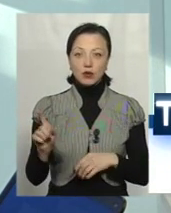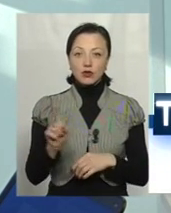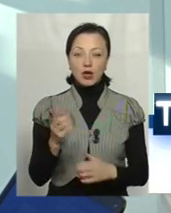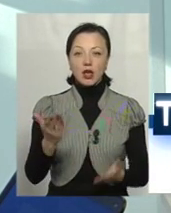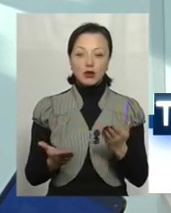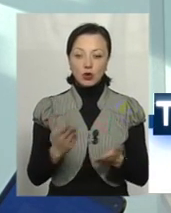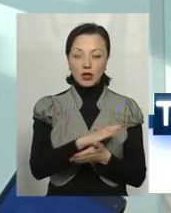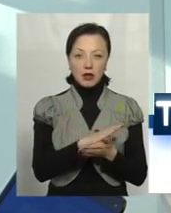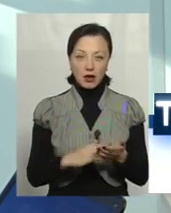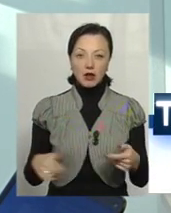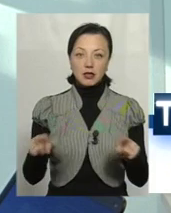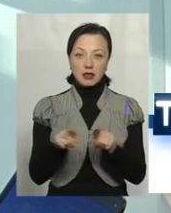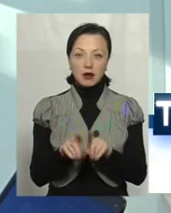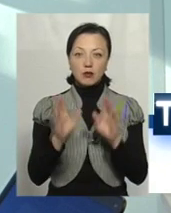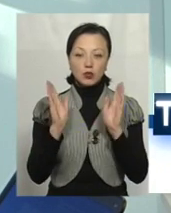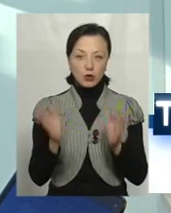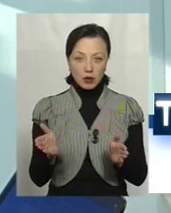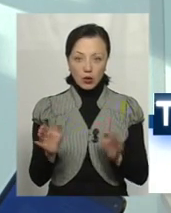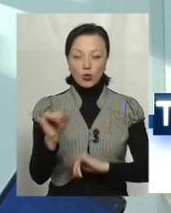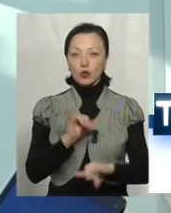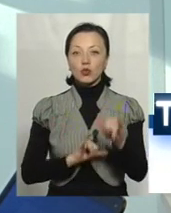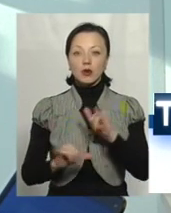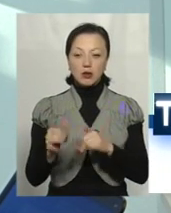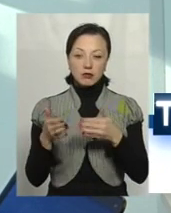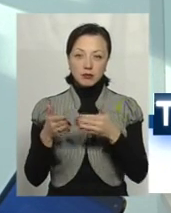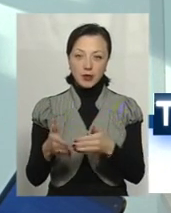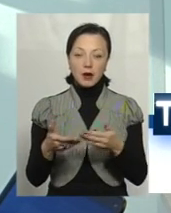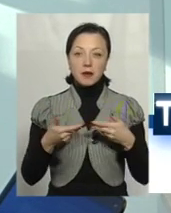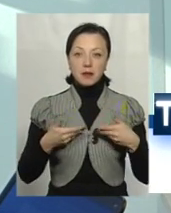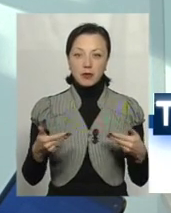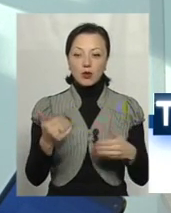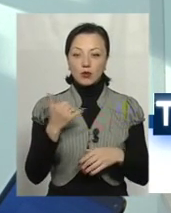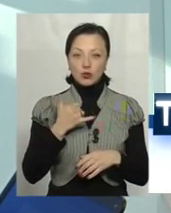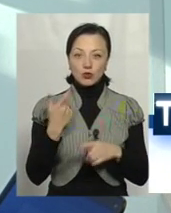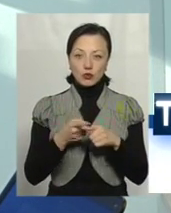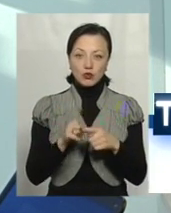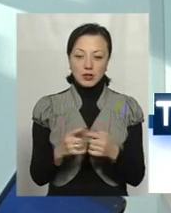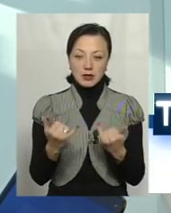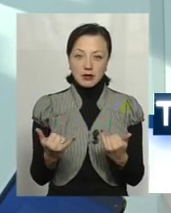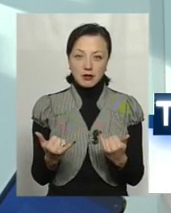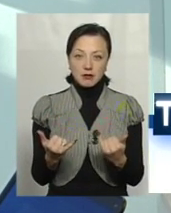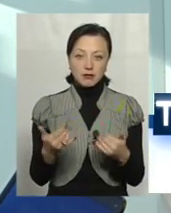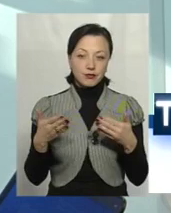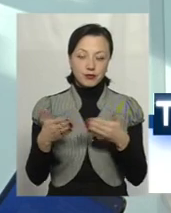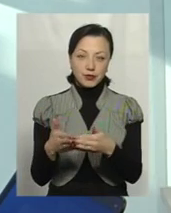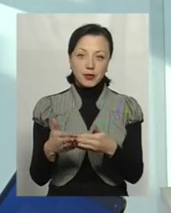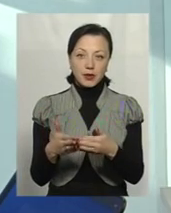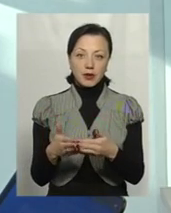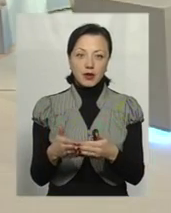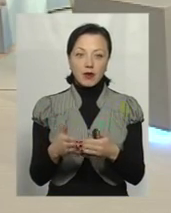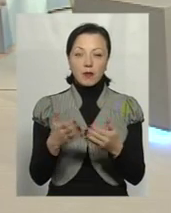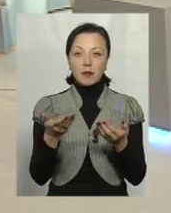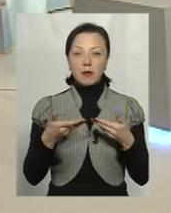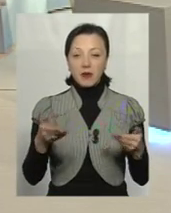якщо ми і далі так йдемо цією дорогою, куди вона нас заведе? Вона, в принципі, вже в нас туди і завела. До, фактично, навіть